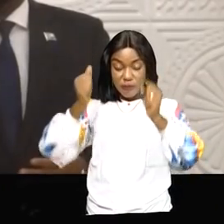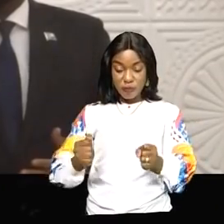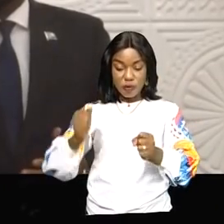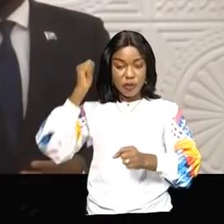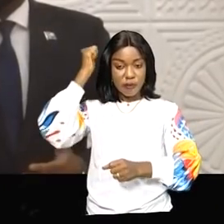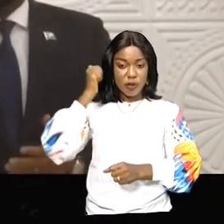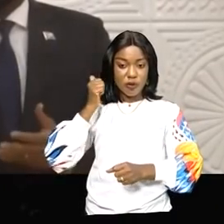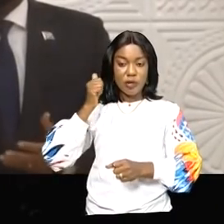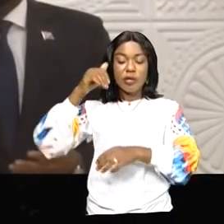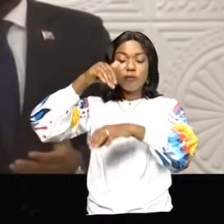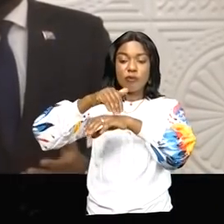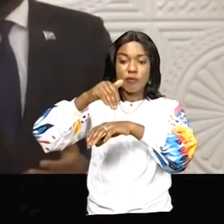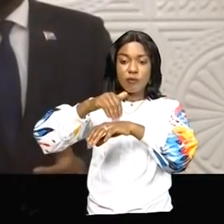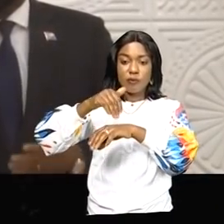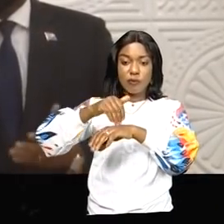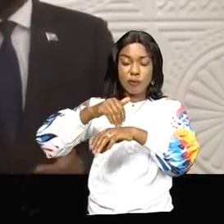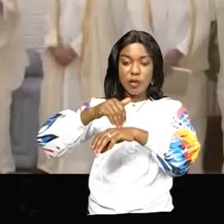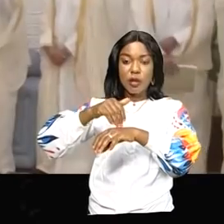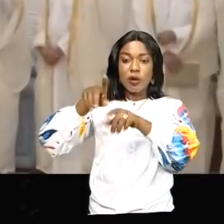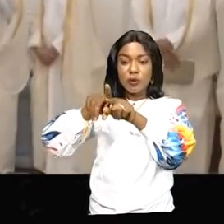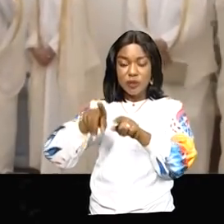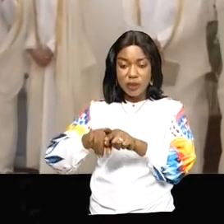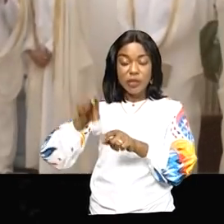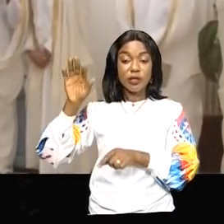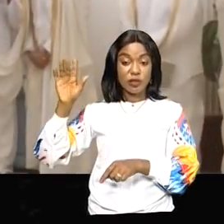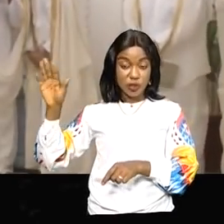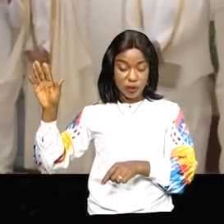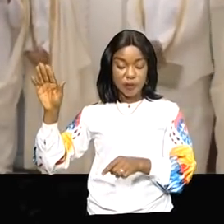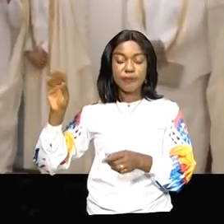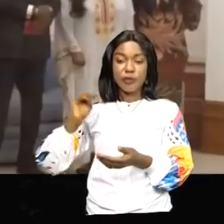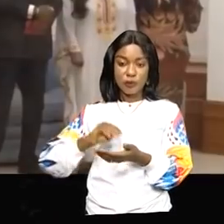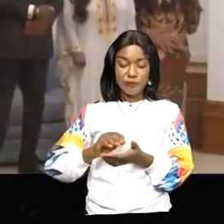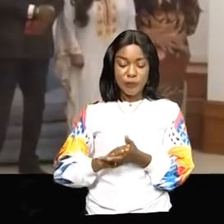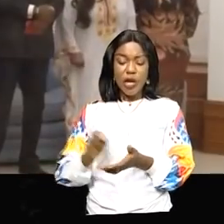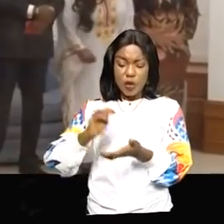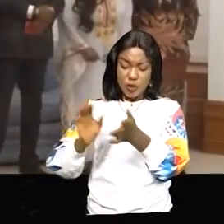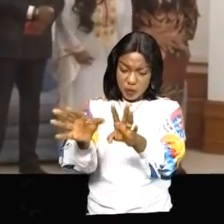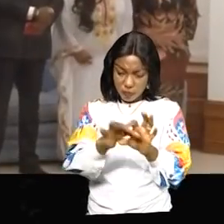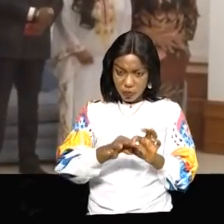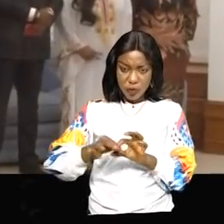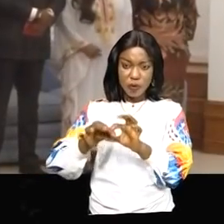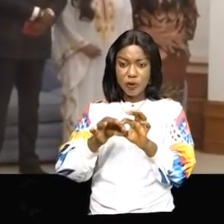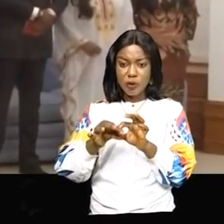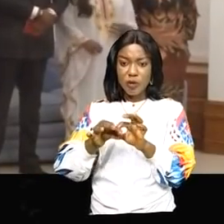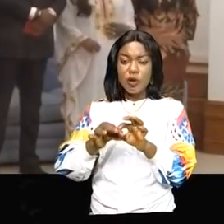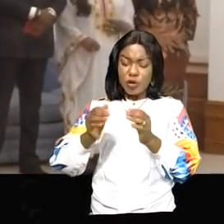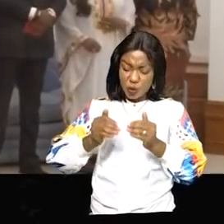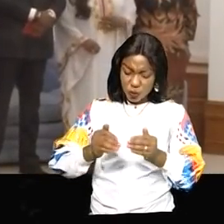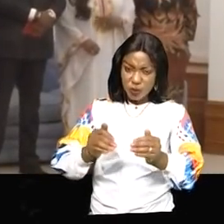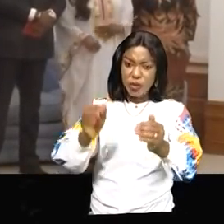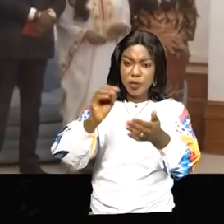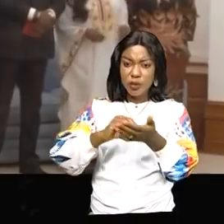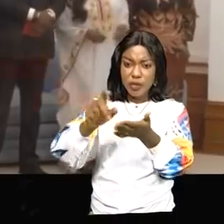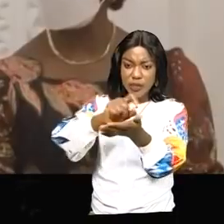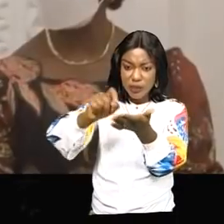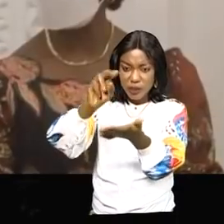Kinshasa et Boma. Un protocole d'entente va matérialiser les différents partenariats. L'on a aussi procédé à la